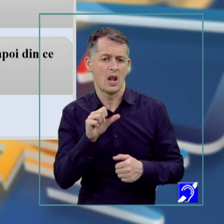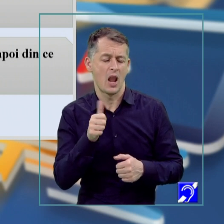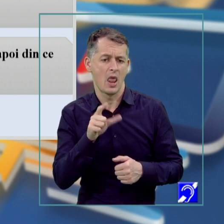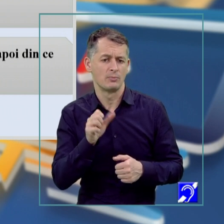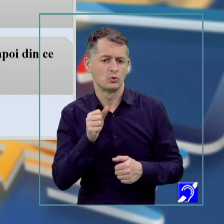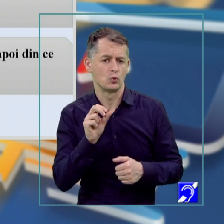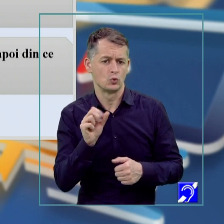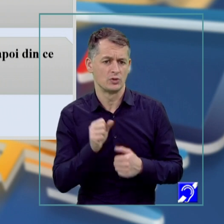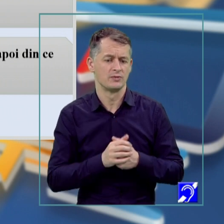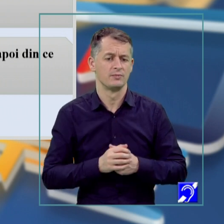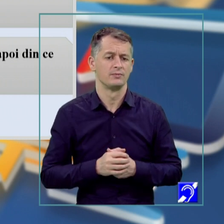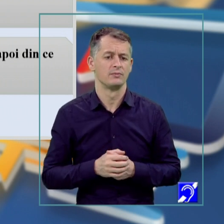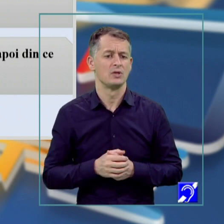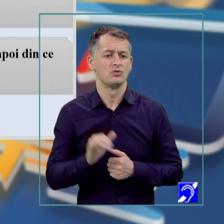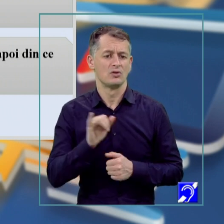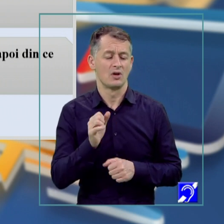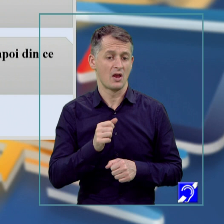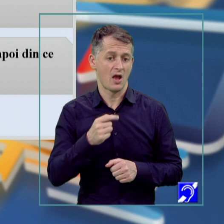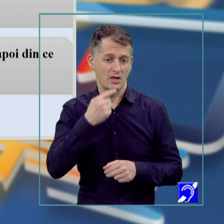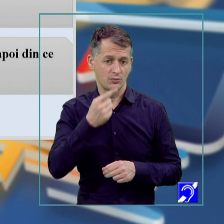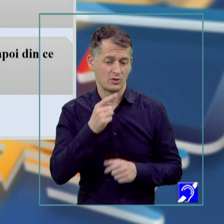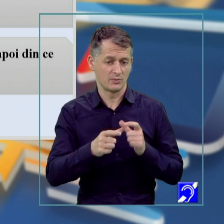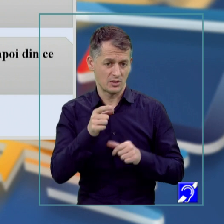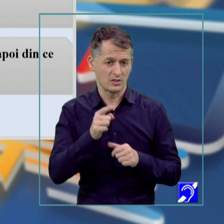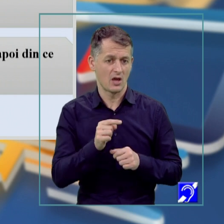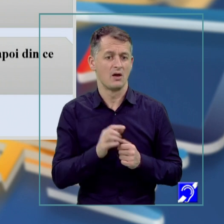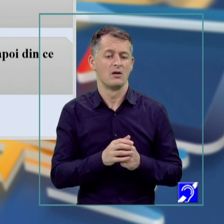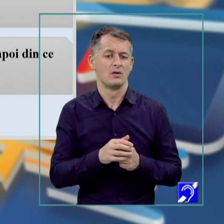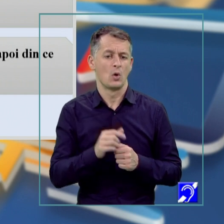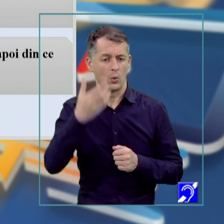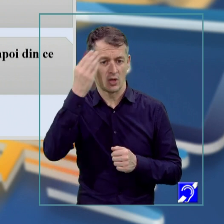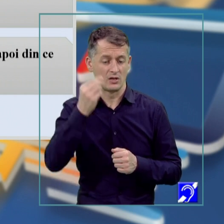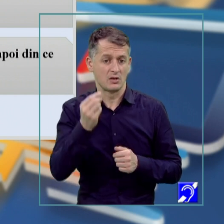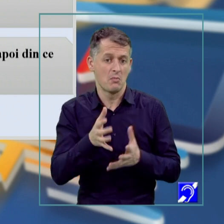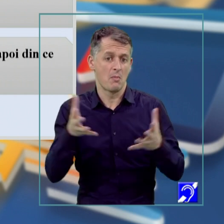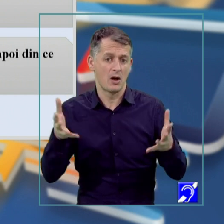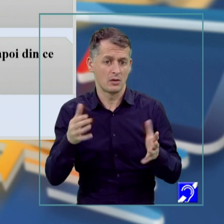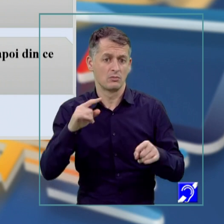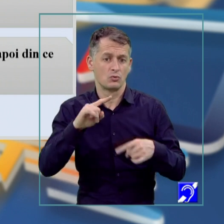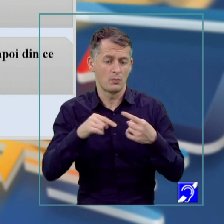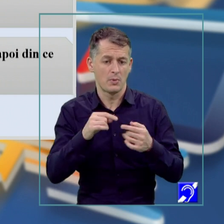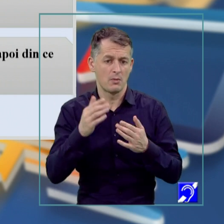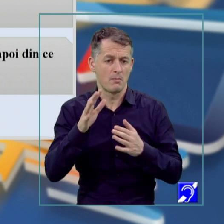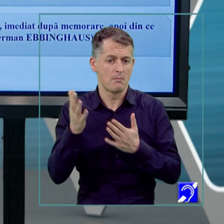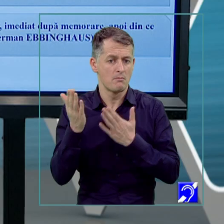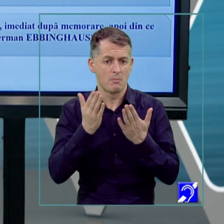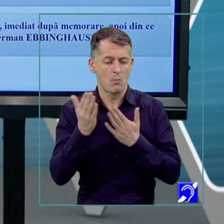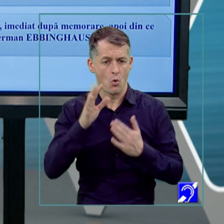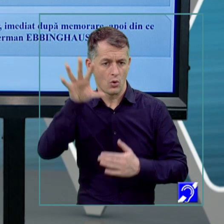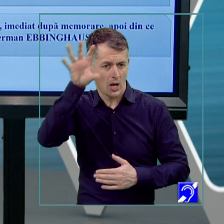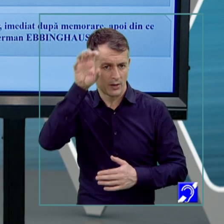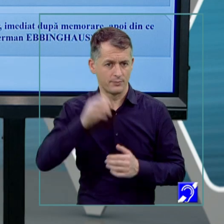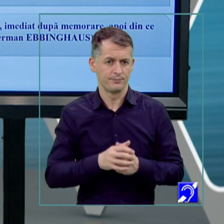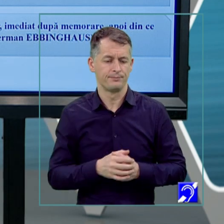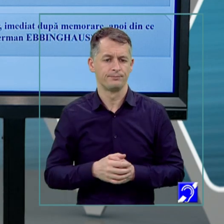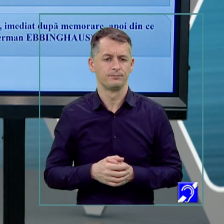considera că uitarea este foarte mare, masivă, chiar, imediat după memorare, apoi din ce în ce mai lentă și apoi